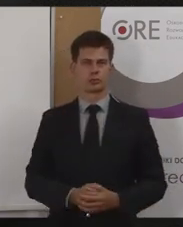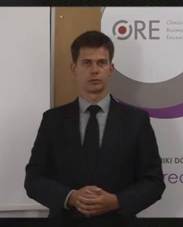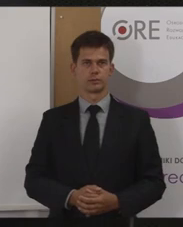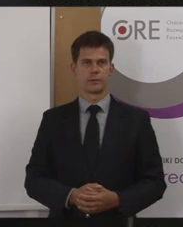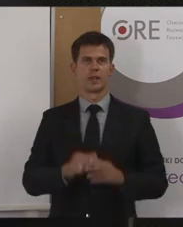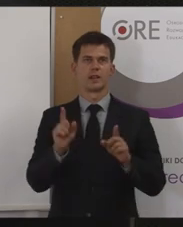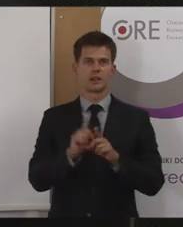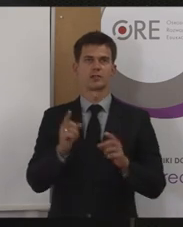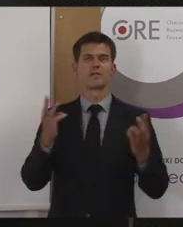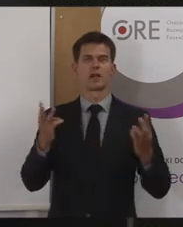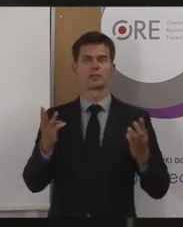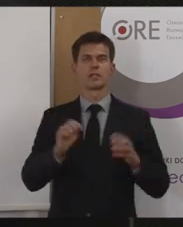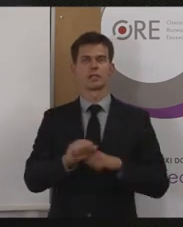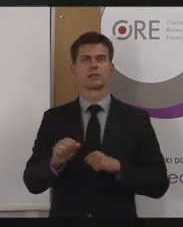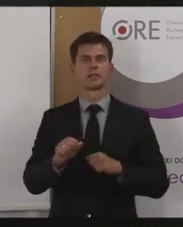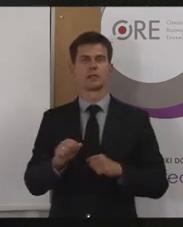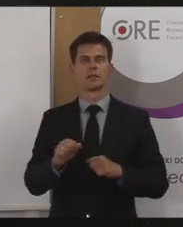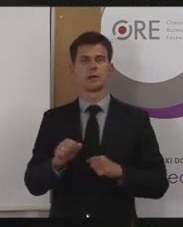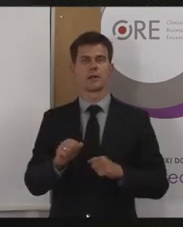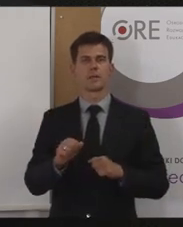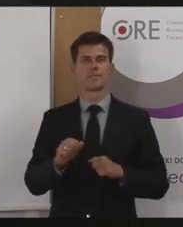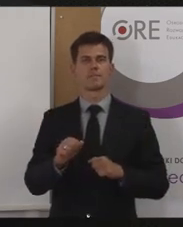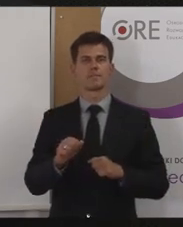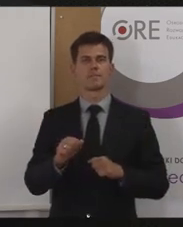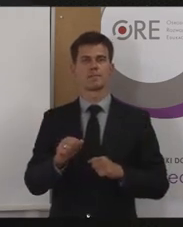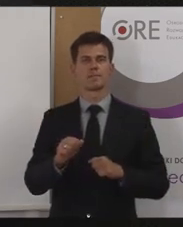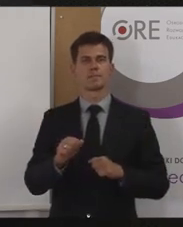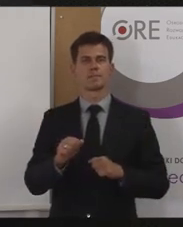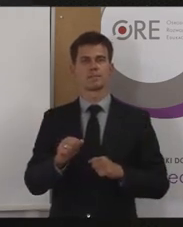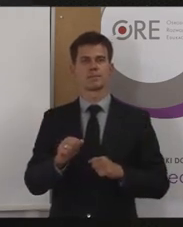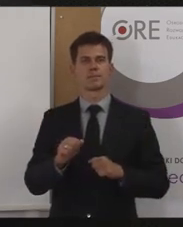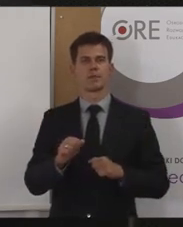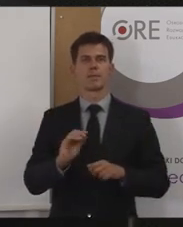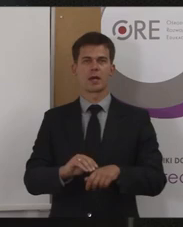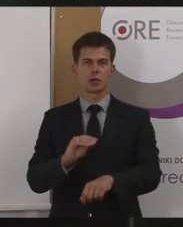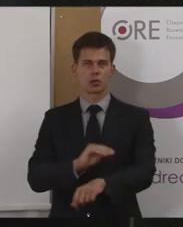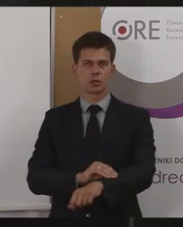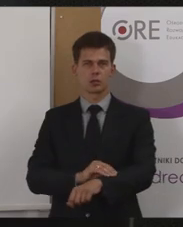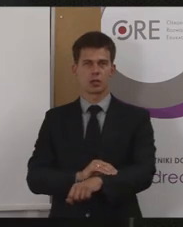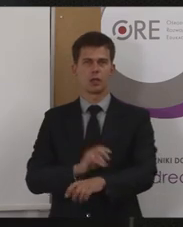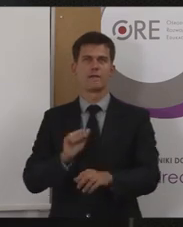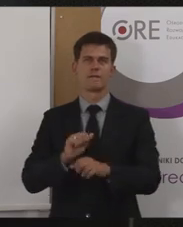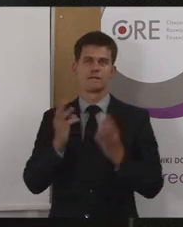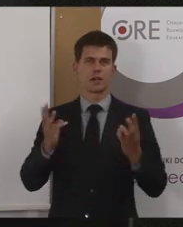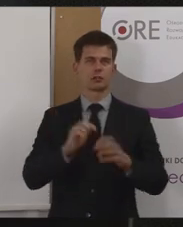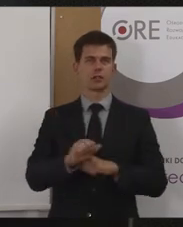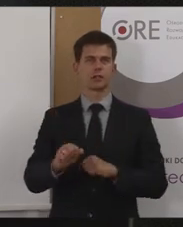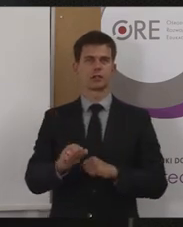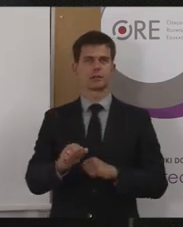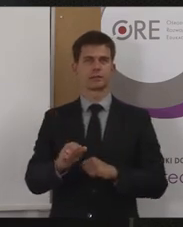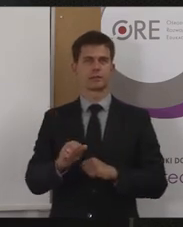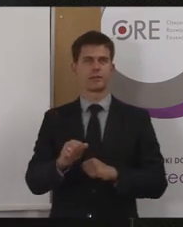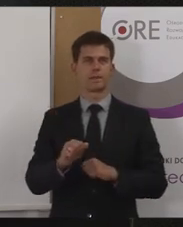też pomocna, ale od strony takiej właśnie między innymi merytorycznej, będzie też